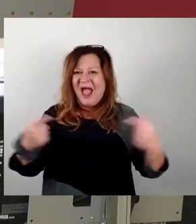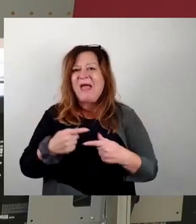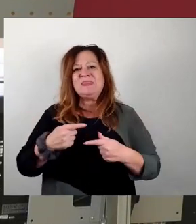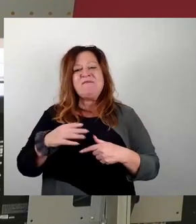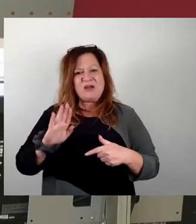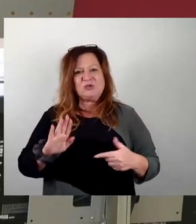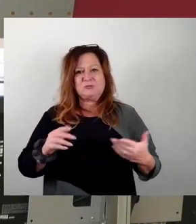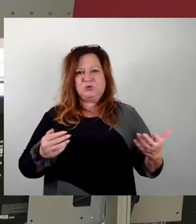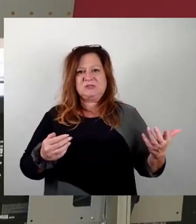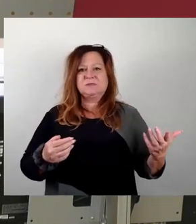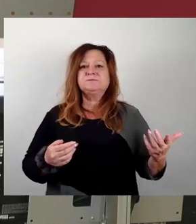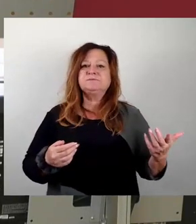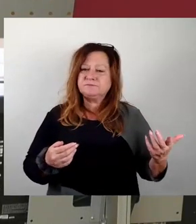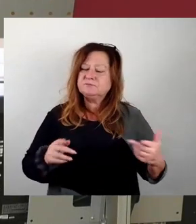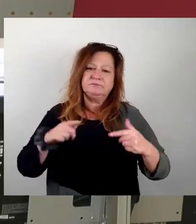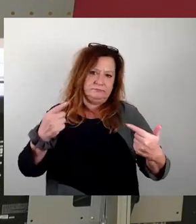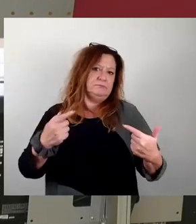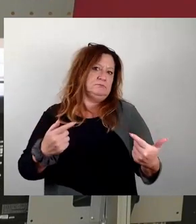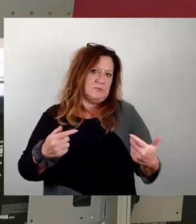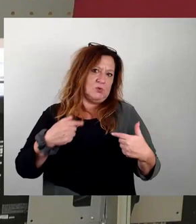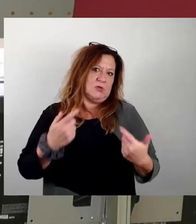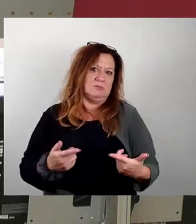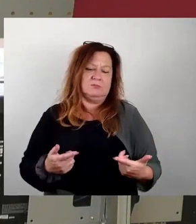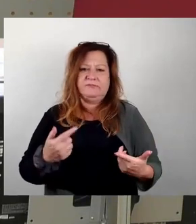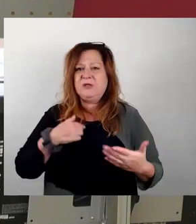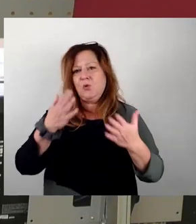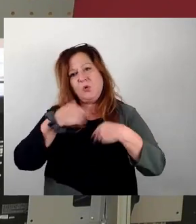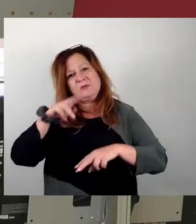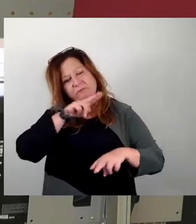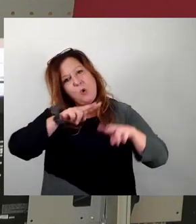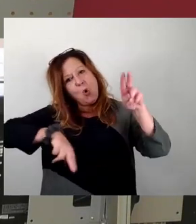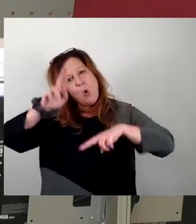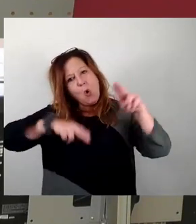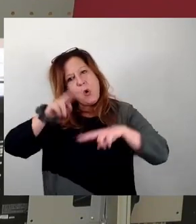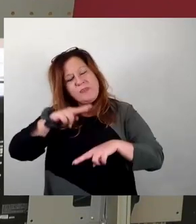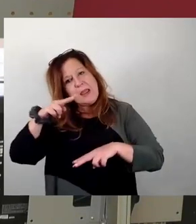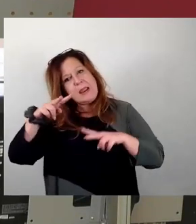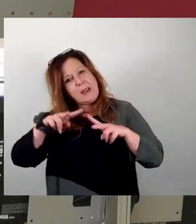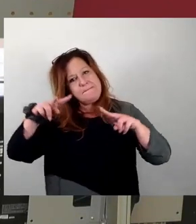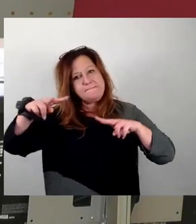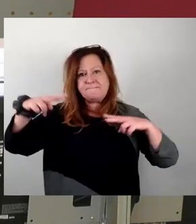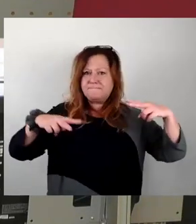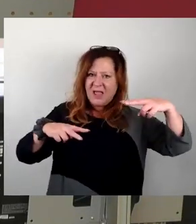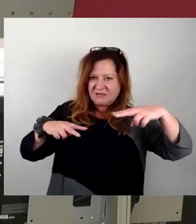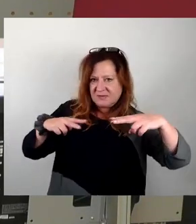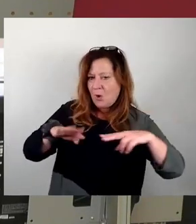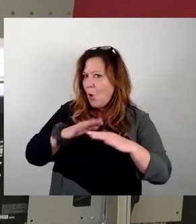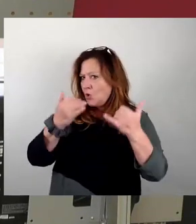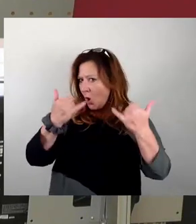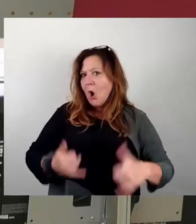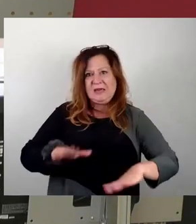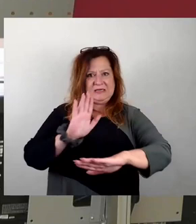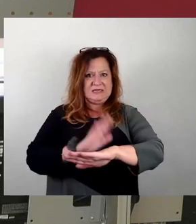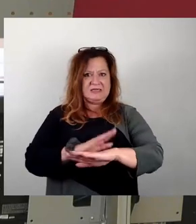sozusagen und das aus unterschiedlichen Sichtweisen, aus unterschiedlichen Perspektiven und auch aus der heutigen Zeit bearbeiten.